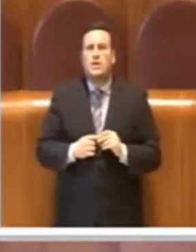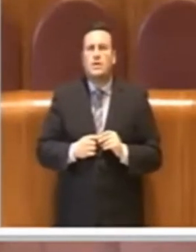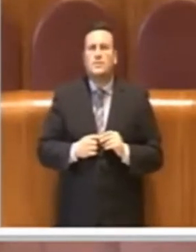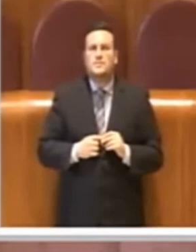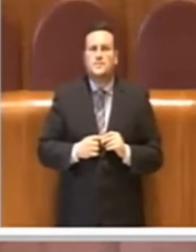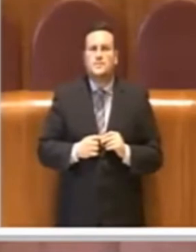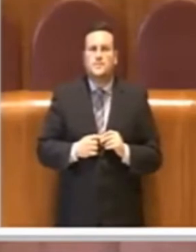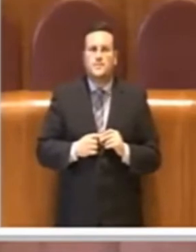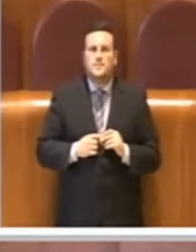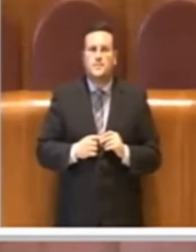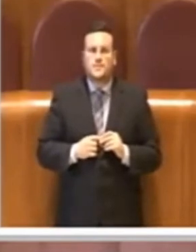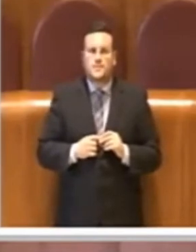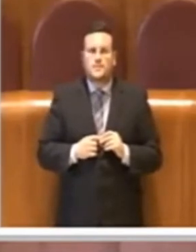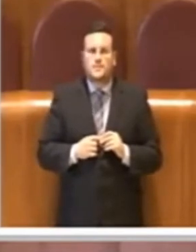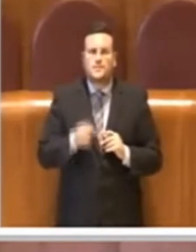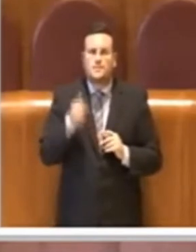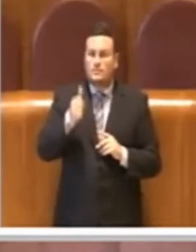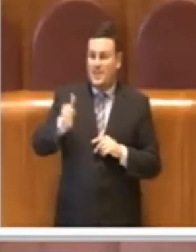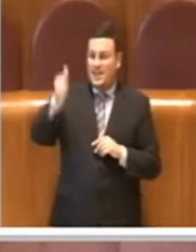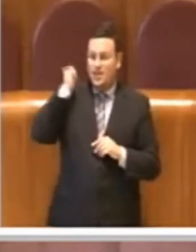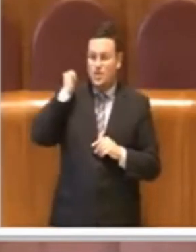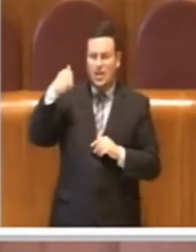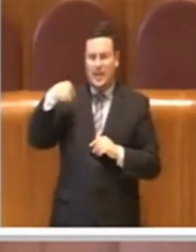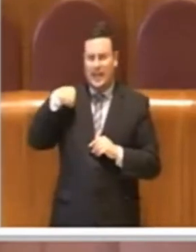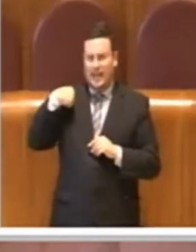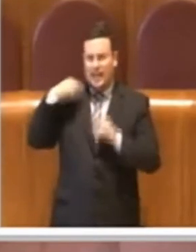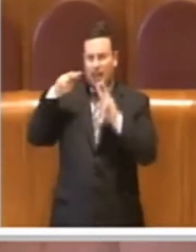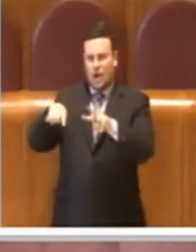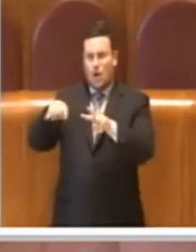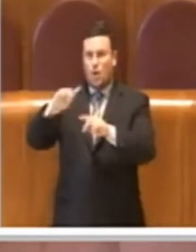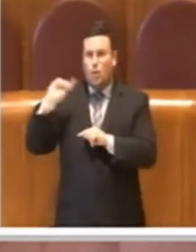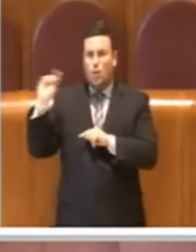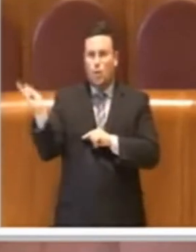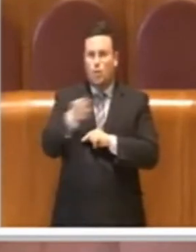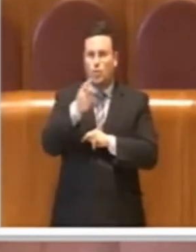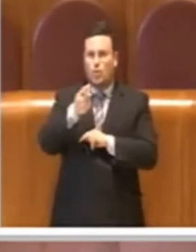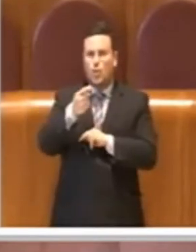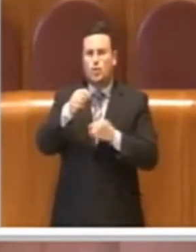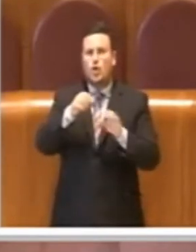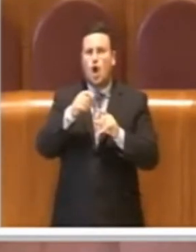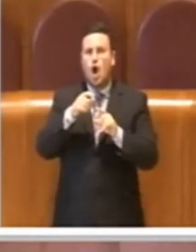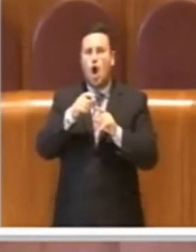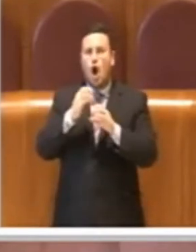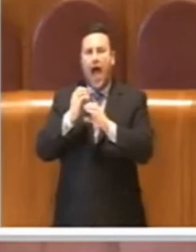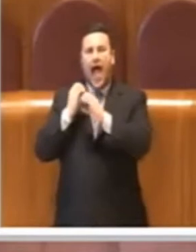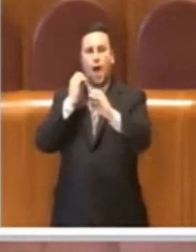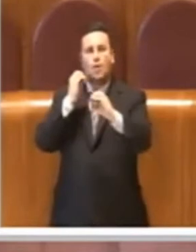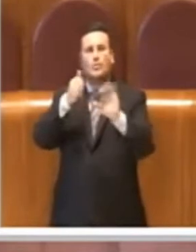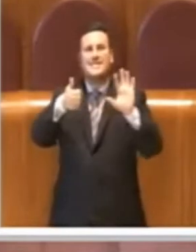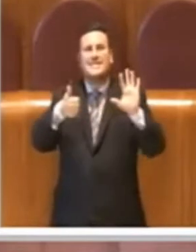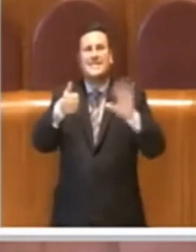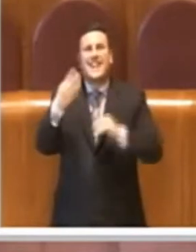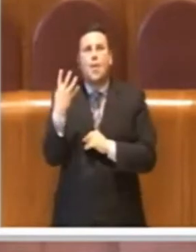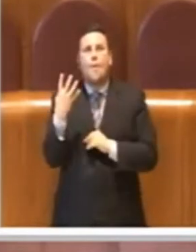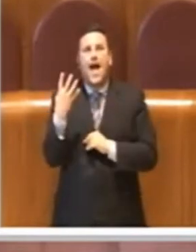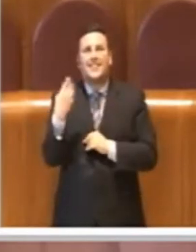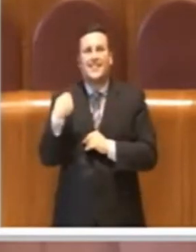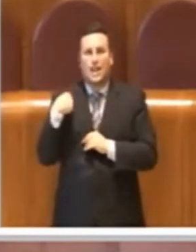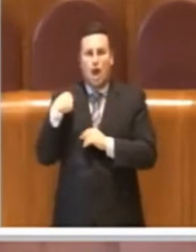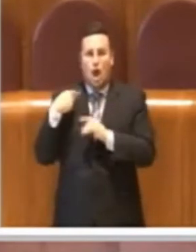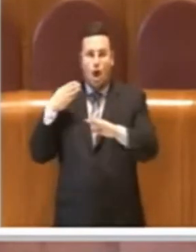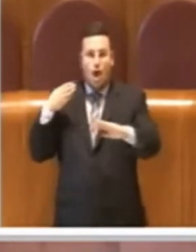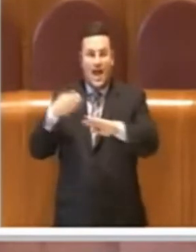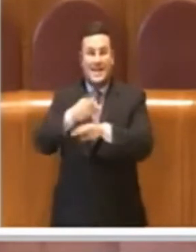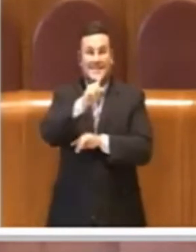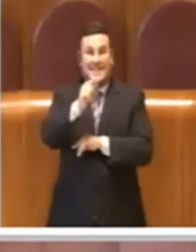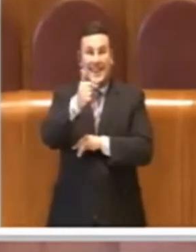scorso anno abbiamo dimostrato, ho fatto monitorare tutte le corse del 64, solo di una linea che attraversa la ZATL, in